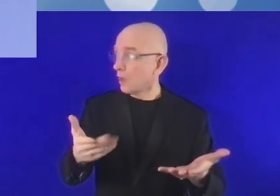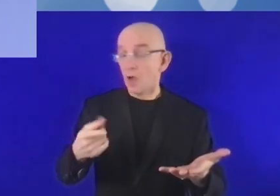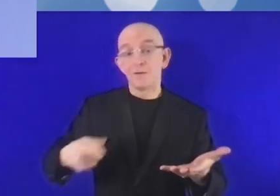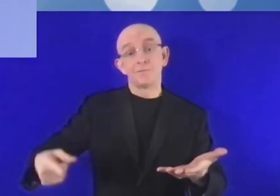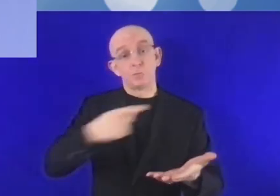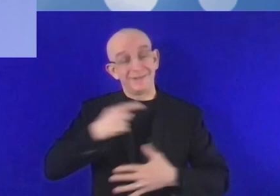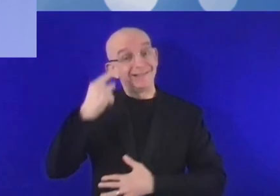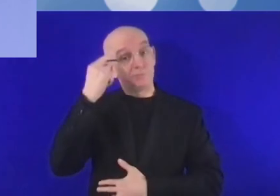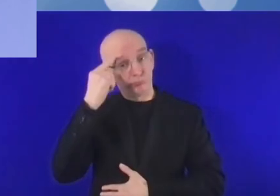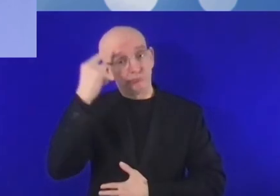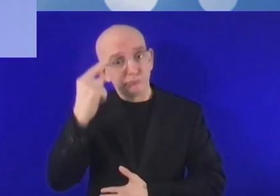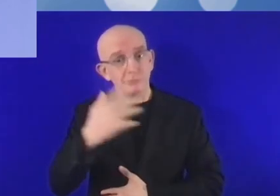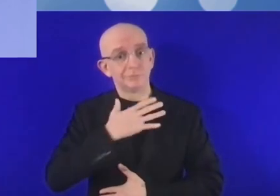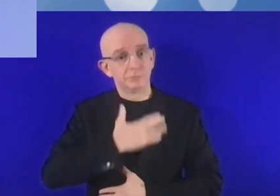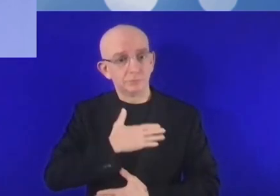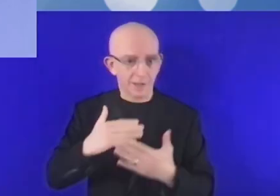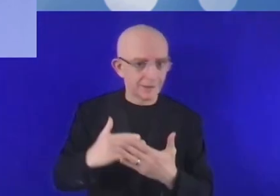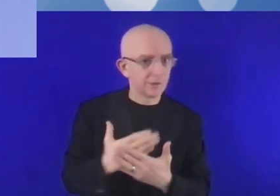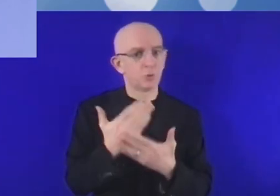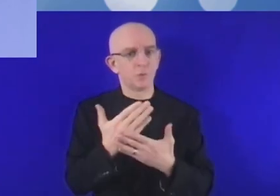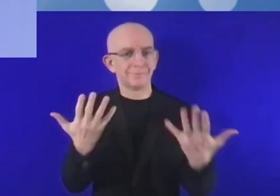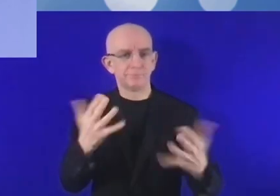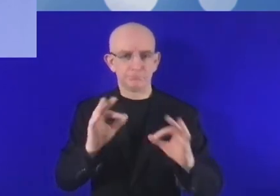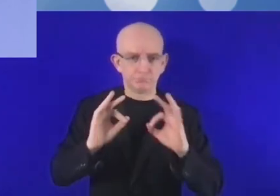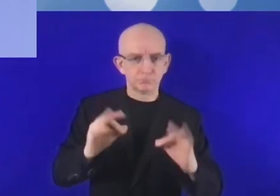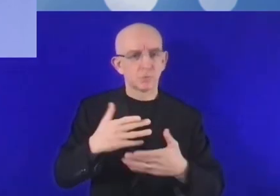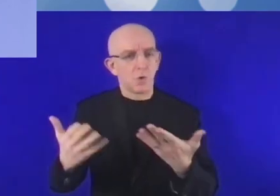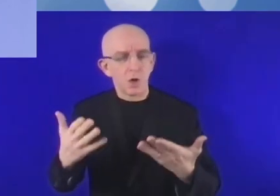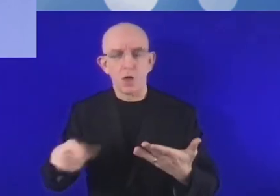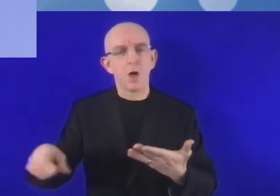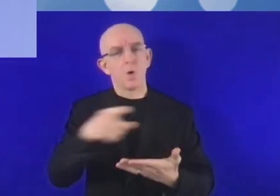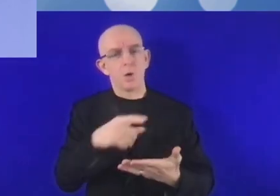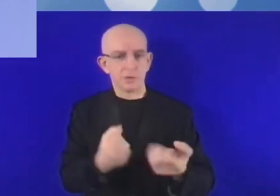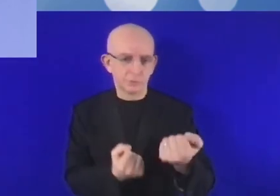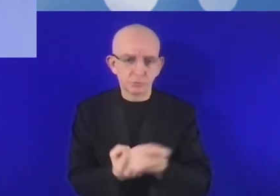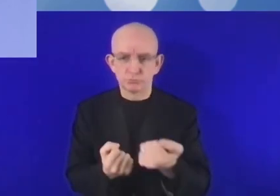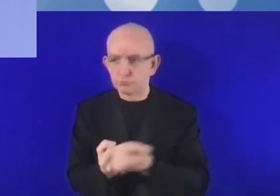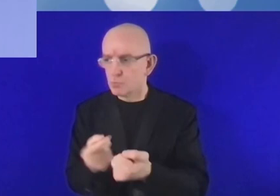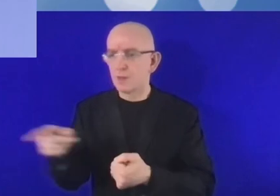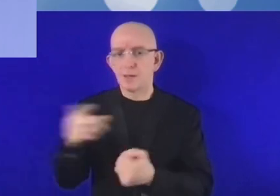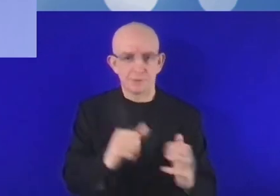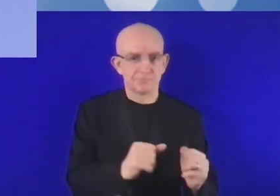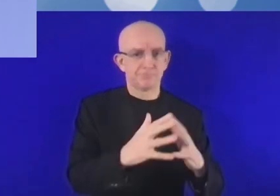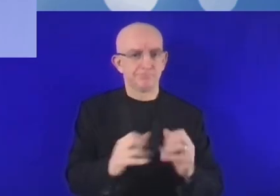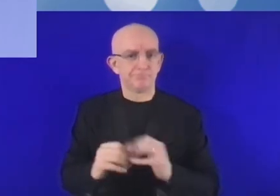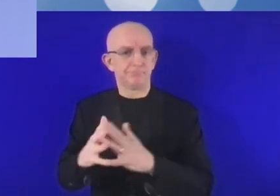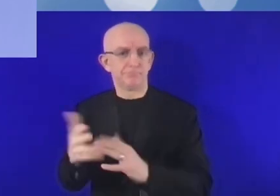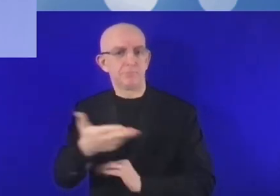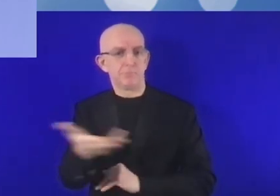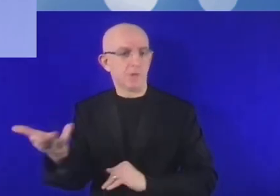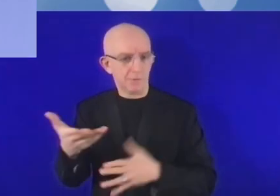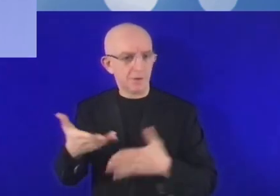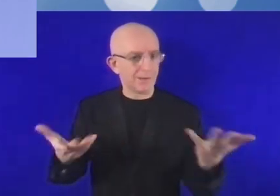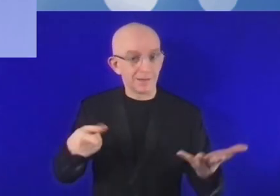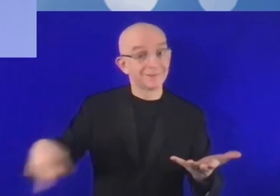qui ont discerné, qui ont perçu le potentiel de telle ou telle solution technique. Donc les start-up, il faut